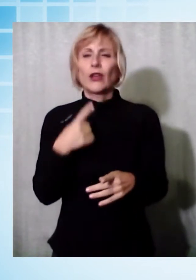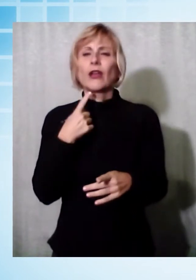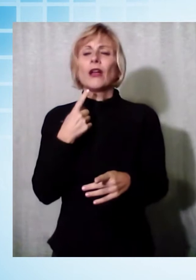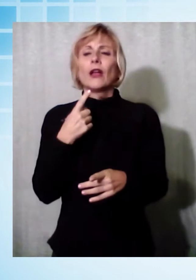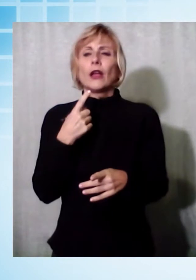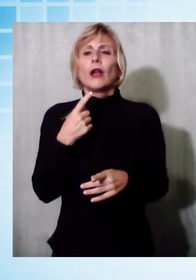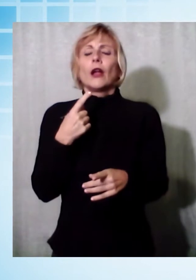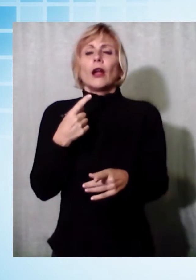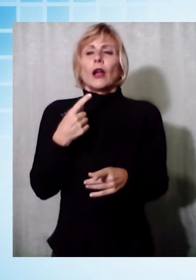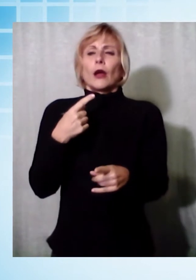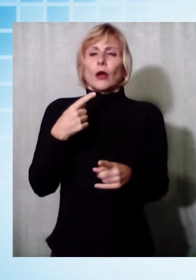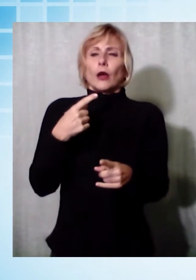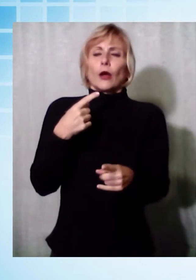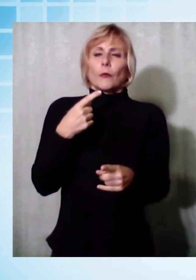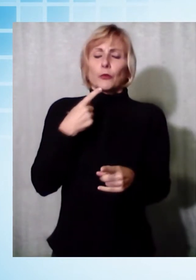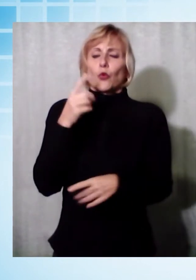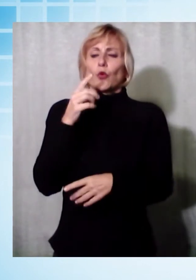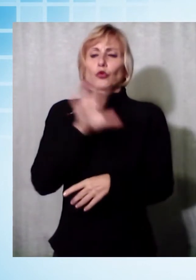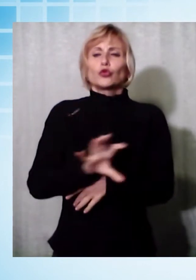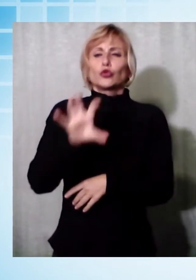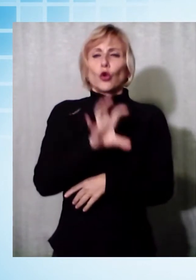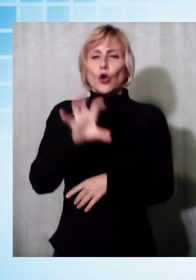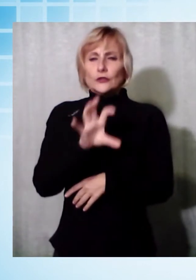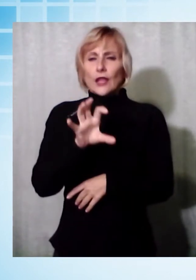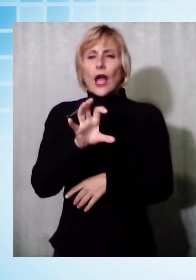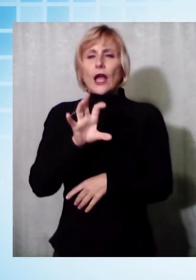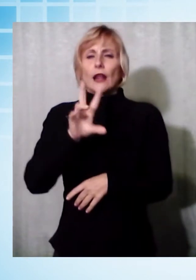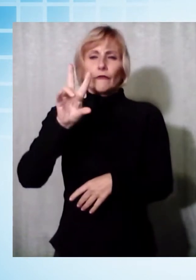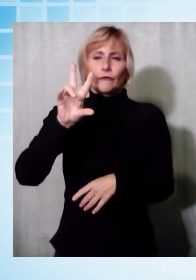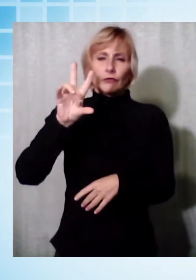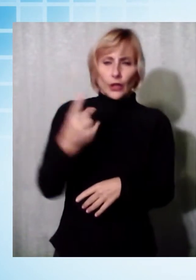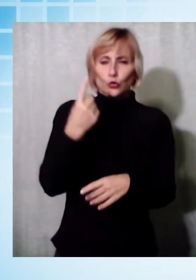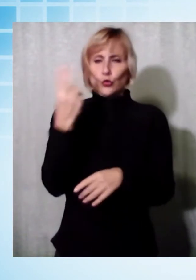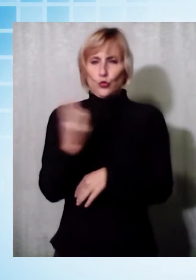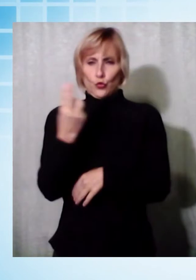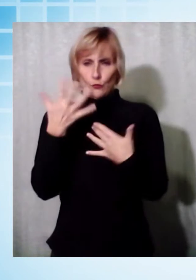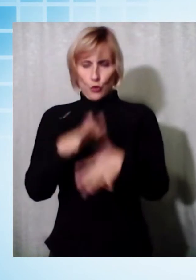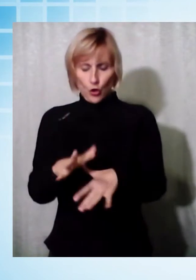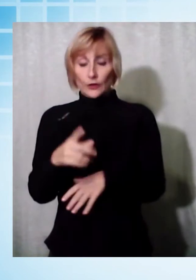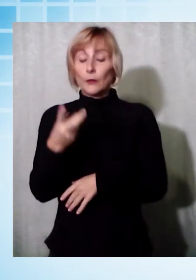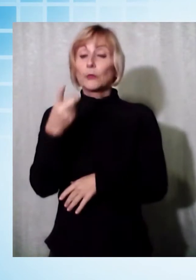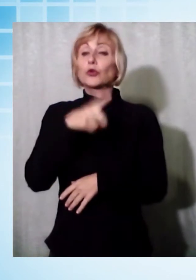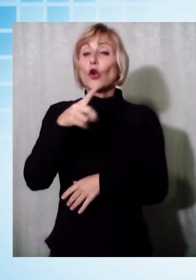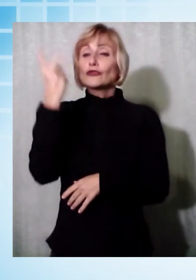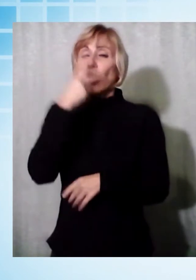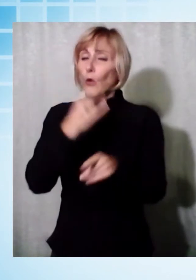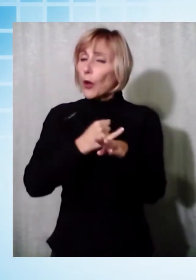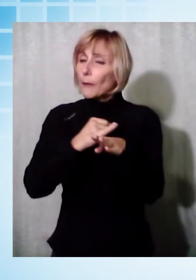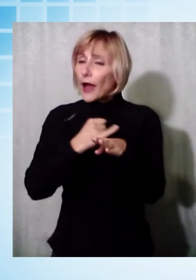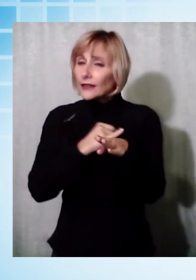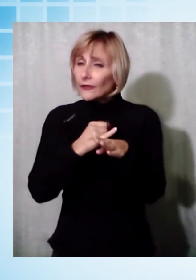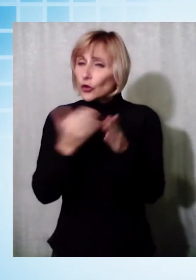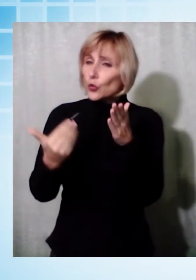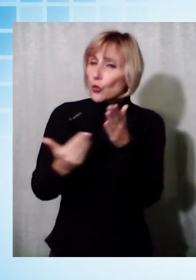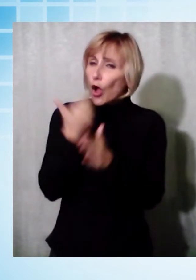detto in tutta la Toscana sono stati 31. Andiamo sul territorio provinciale di Lucca, i nuovi contagiati sono 144